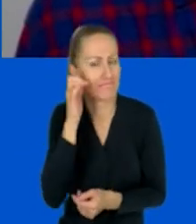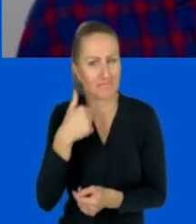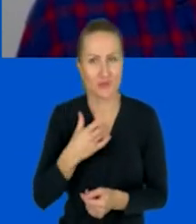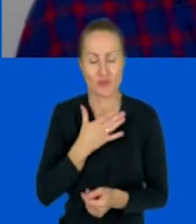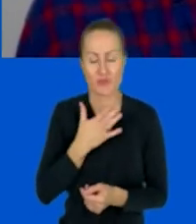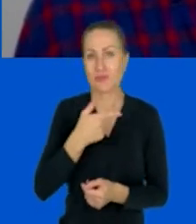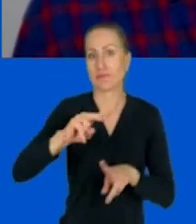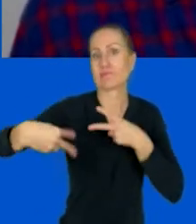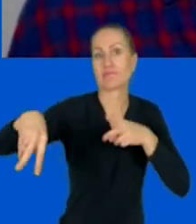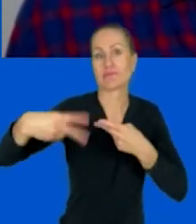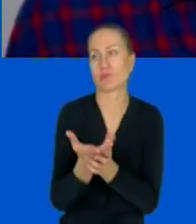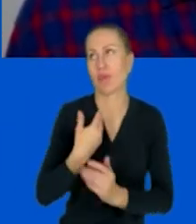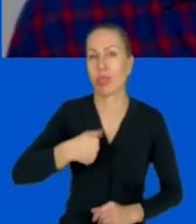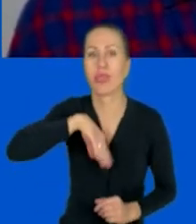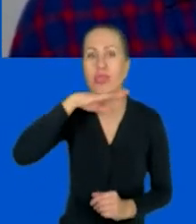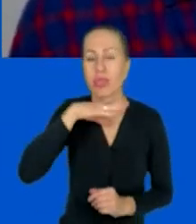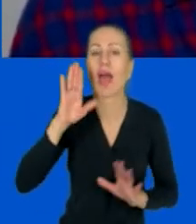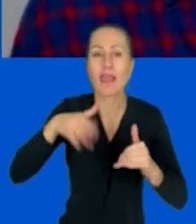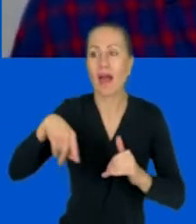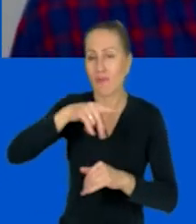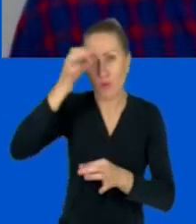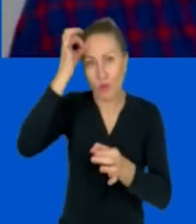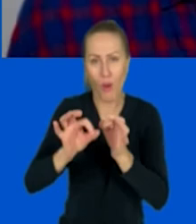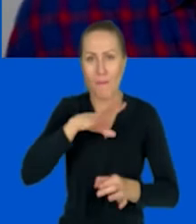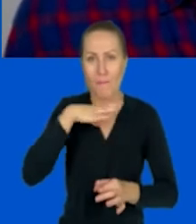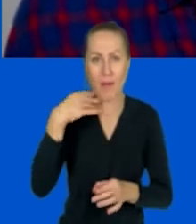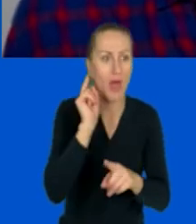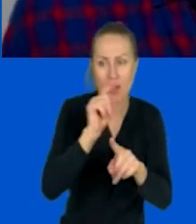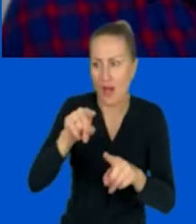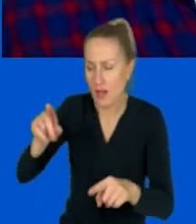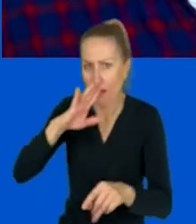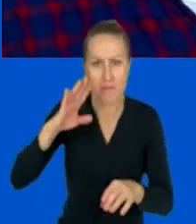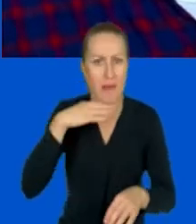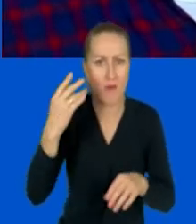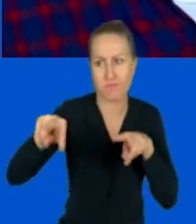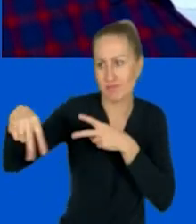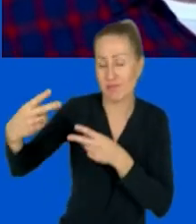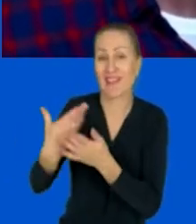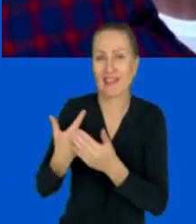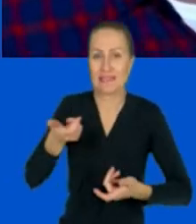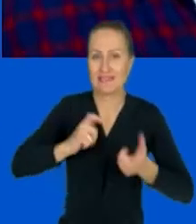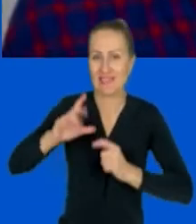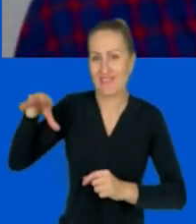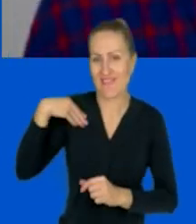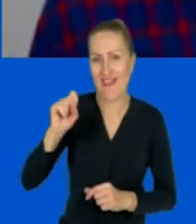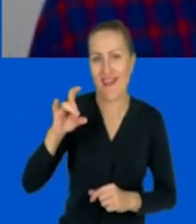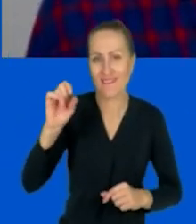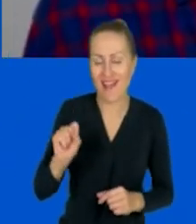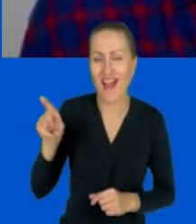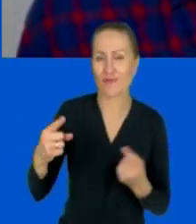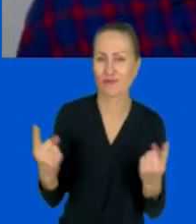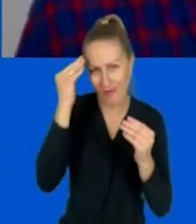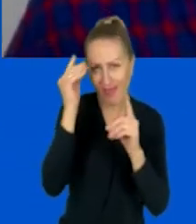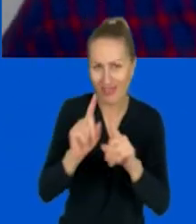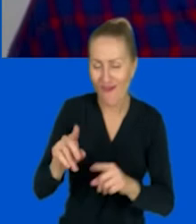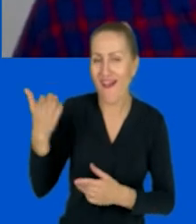dość, zwłaszcza wtedy, kiedy szczelnie wypełnią nasze kalendarze. Tym bardziej się cieszę, że jesteś z nami dzisiaj, Aga. Aga, super belferka, Agnieszka